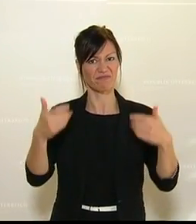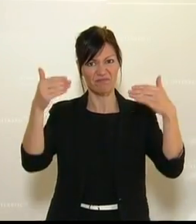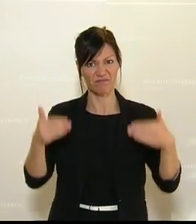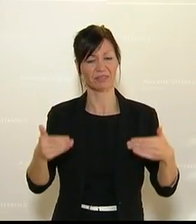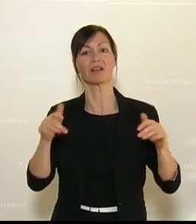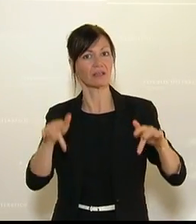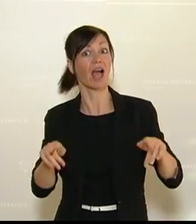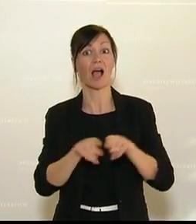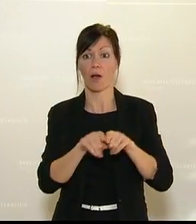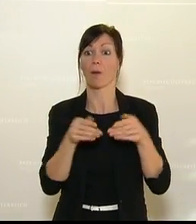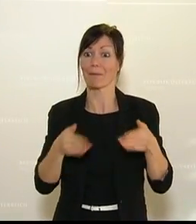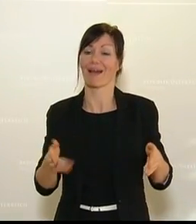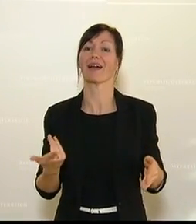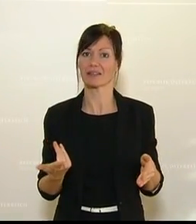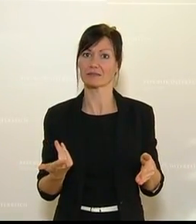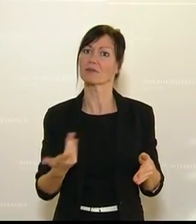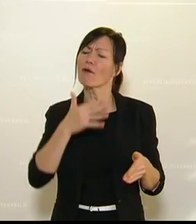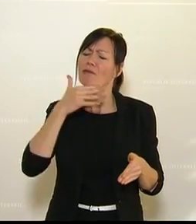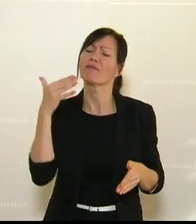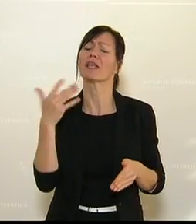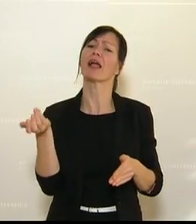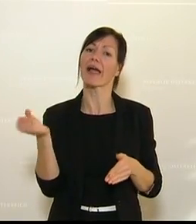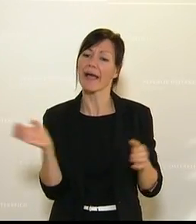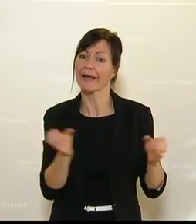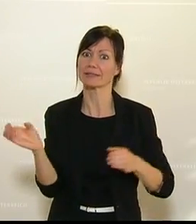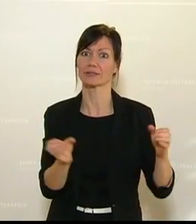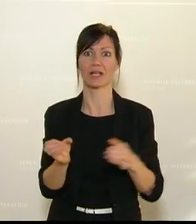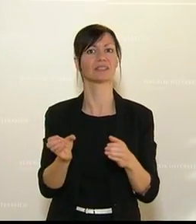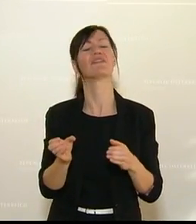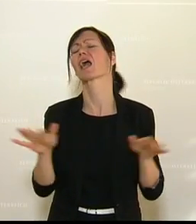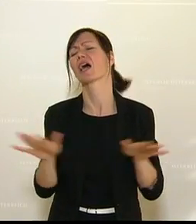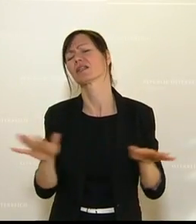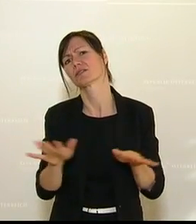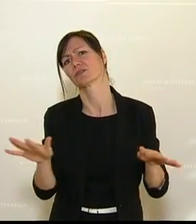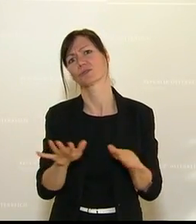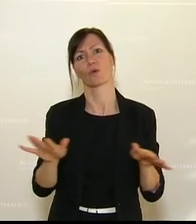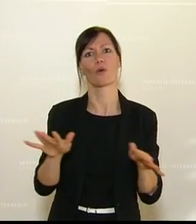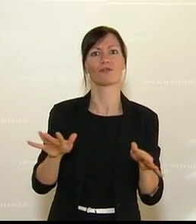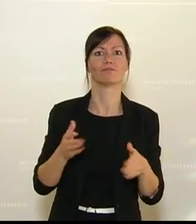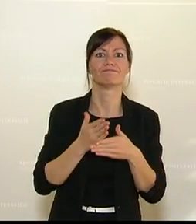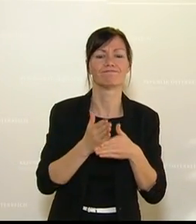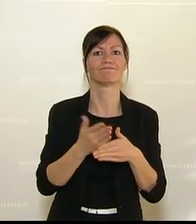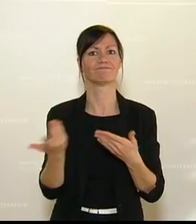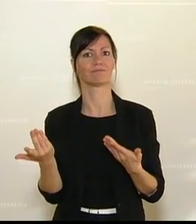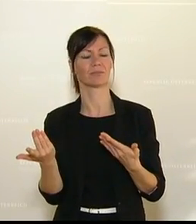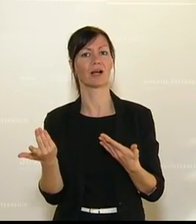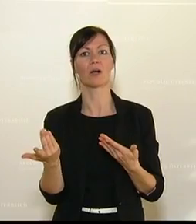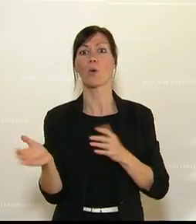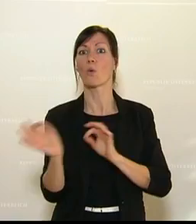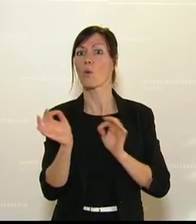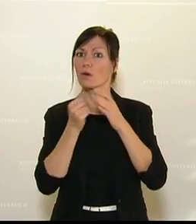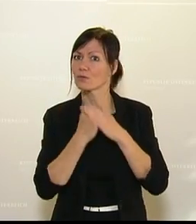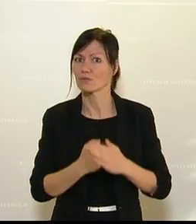den zahlreichen Einsätzen bei der Katastrophenhilfe, vor allem die vielfältigen Assistenzeinsätze und Unterstützungsleistungen